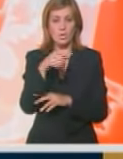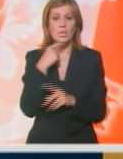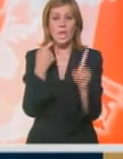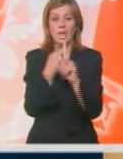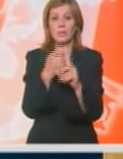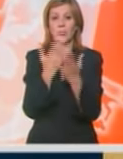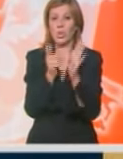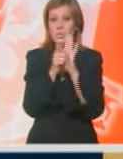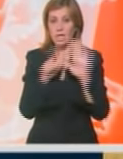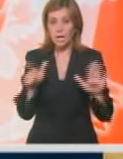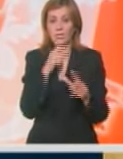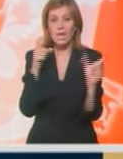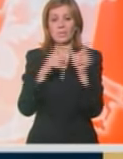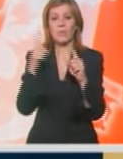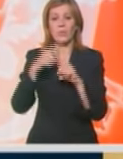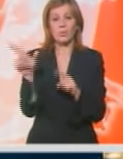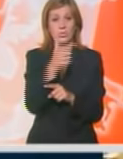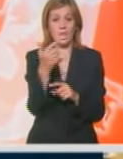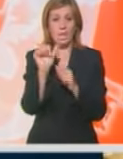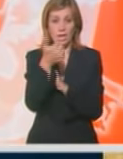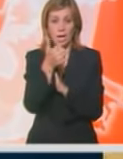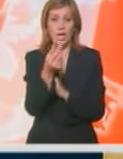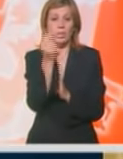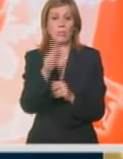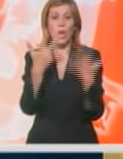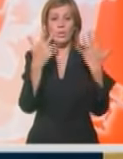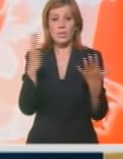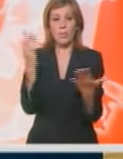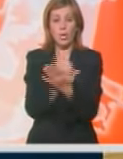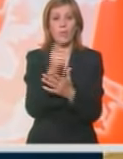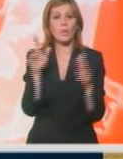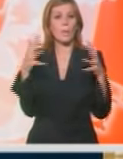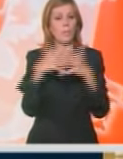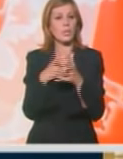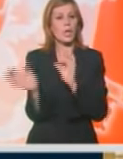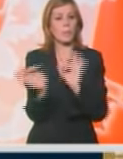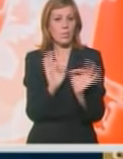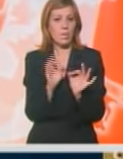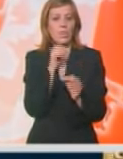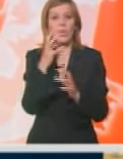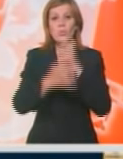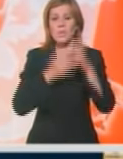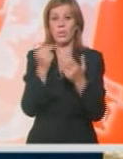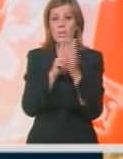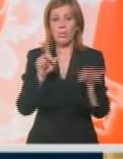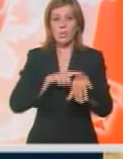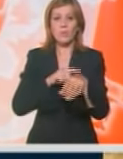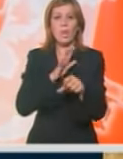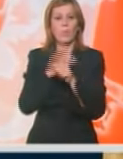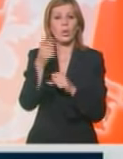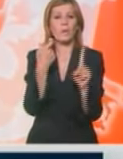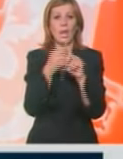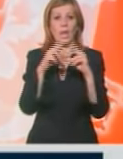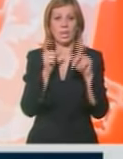Krstić je postigao 17, te piće te odosić po 11. Srbije ima 8 pobjeda u isto toliko mečeva na pripremama i u sredu od 18 časova igra protiv